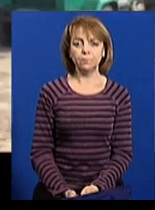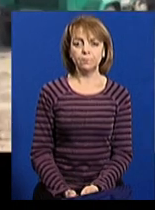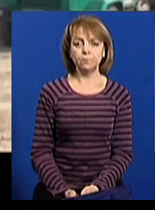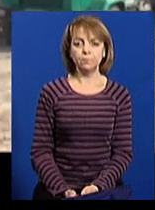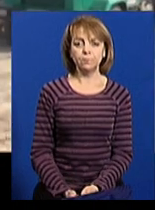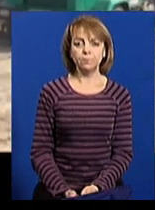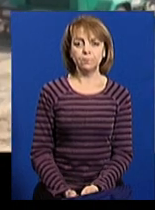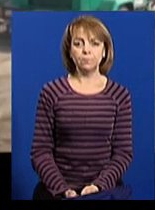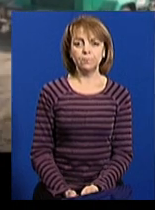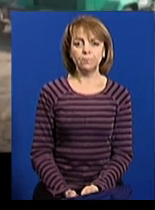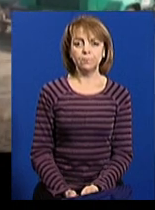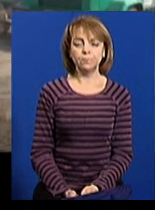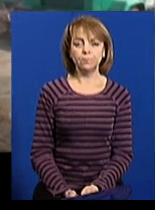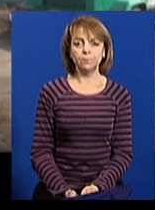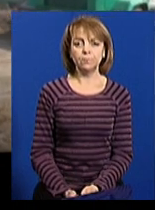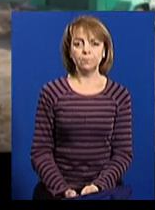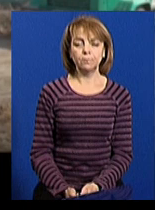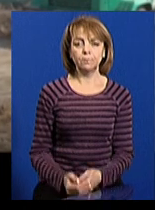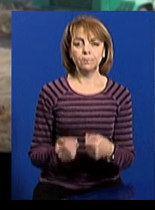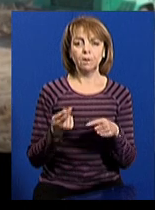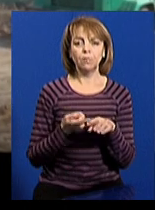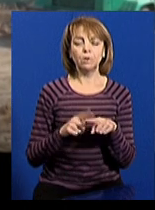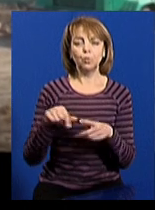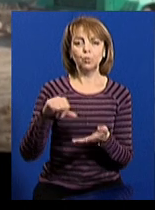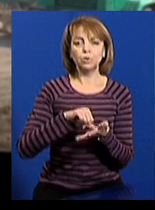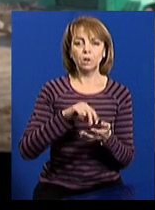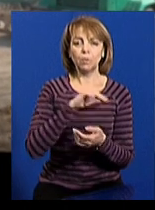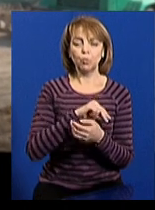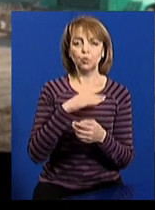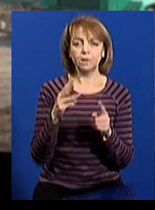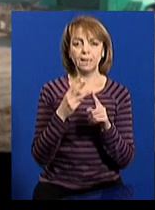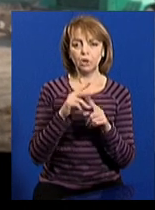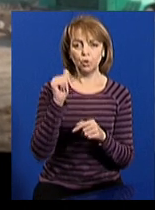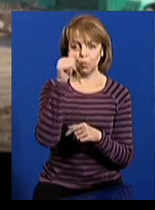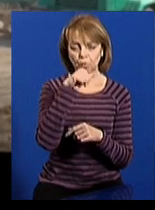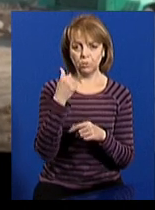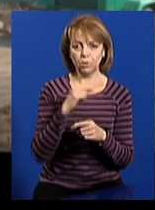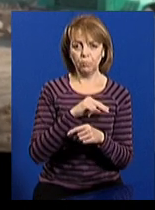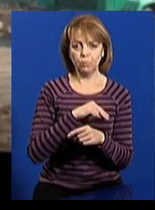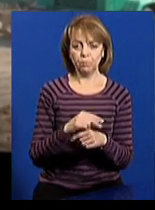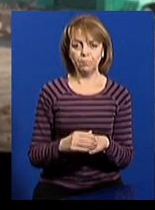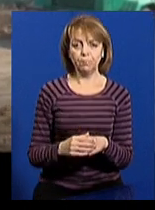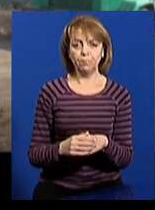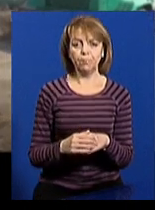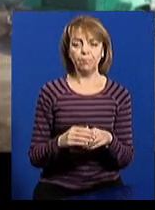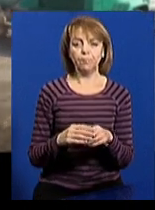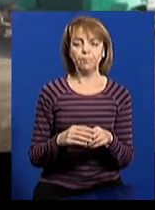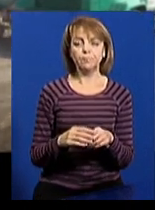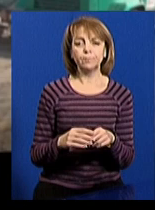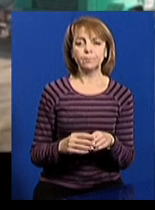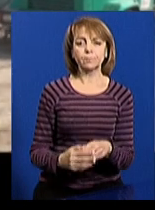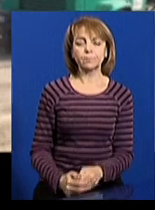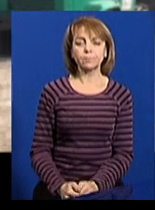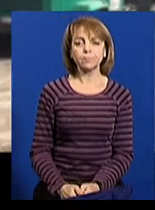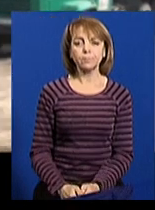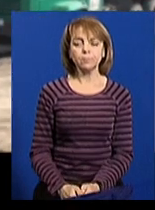На цій ділянці ми